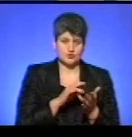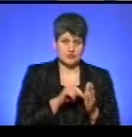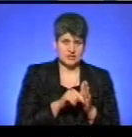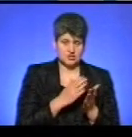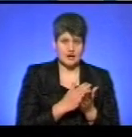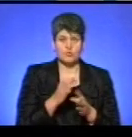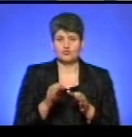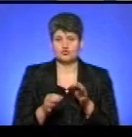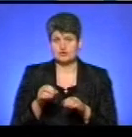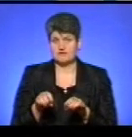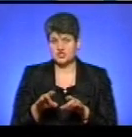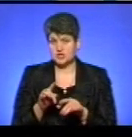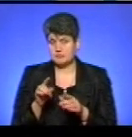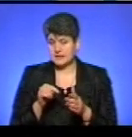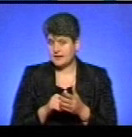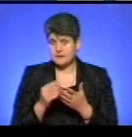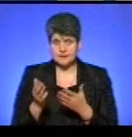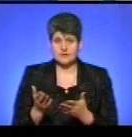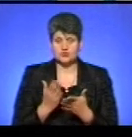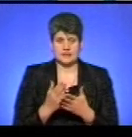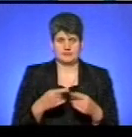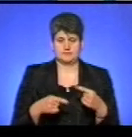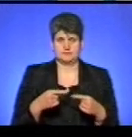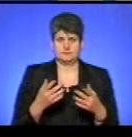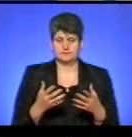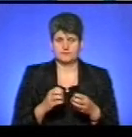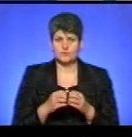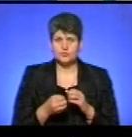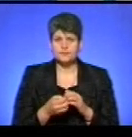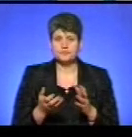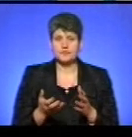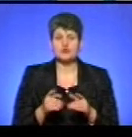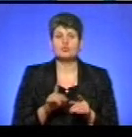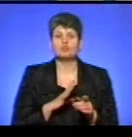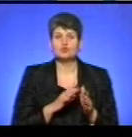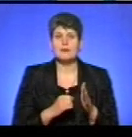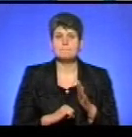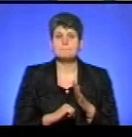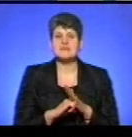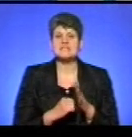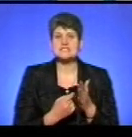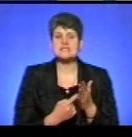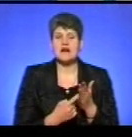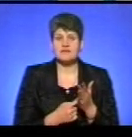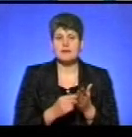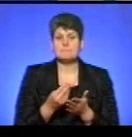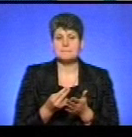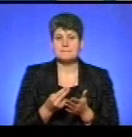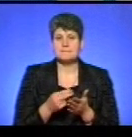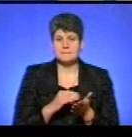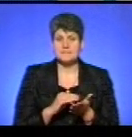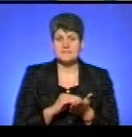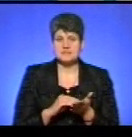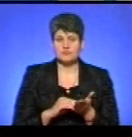в суді вирішити питання, якщо є якісь непорозуміння. Тобто, щоб була підстава, письмова підстава щодо відмови субсидії.